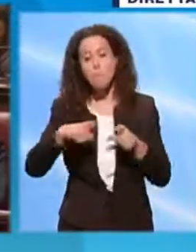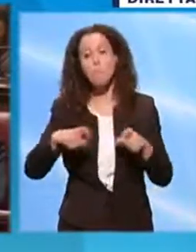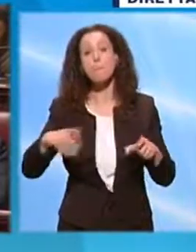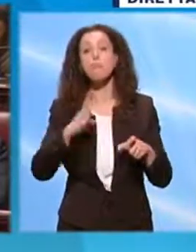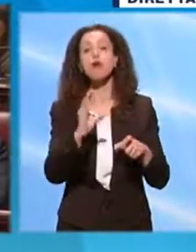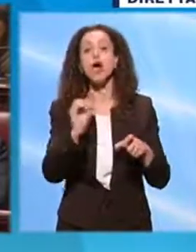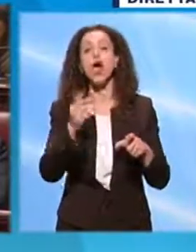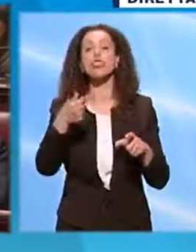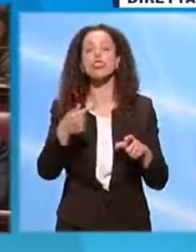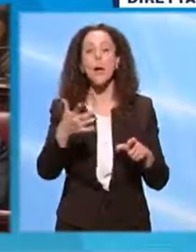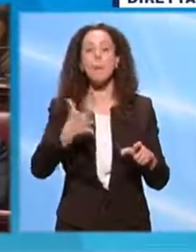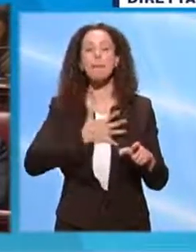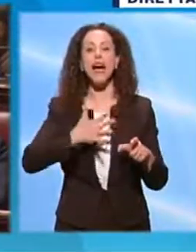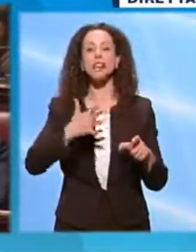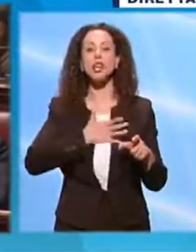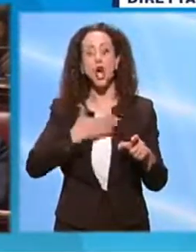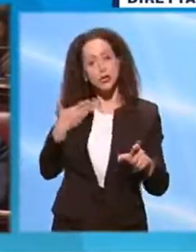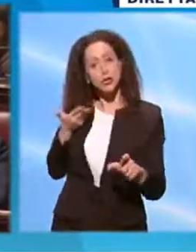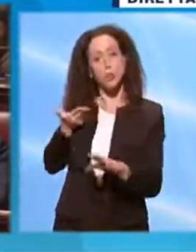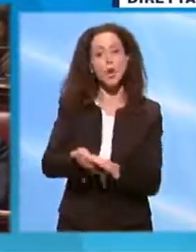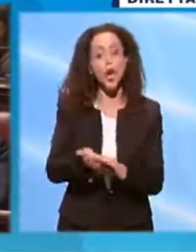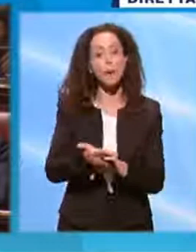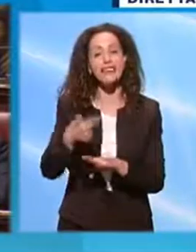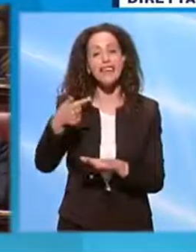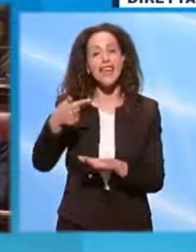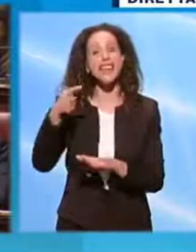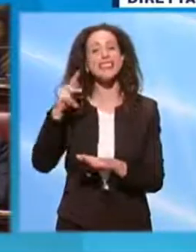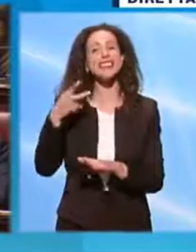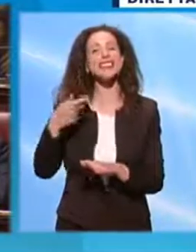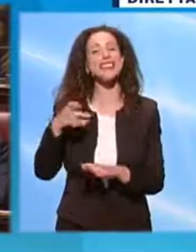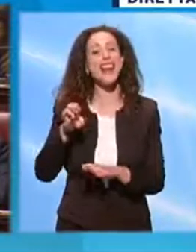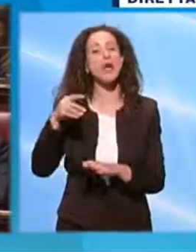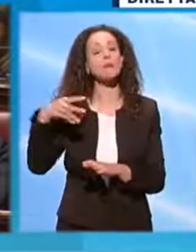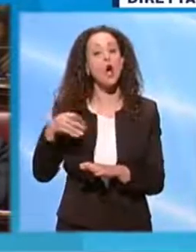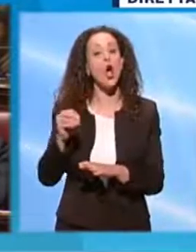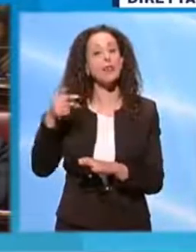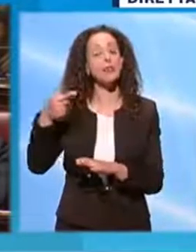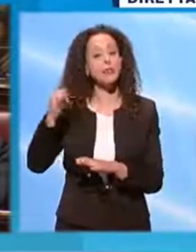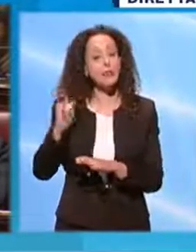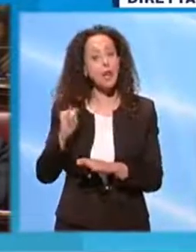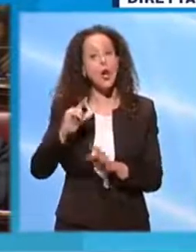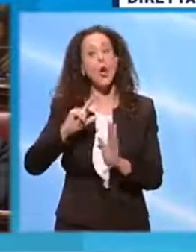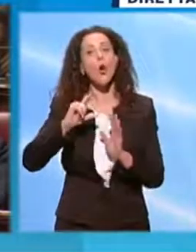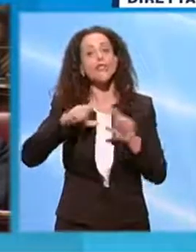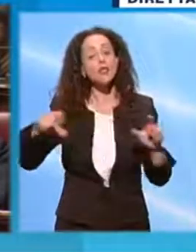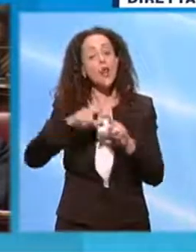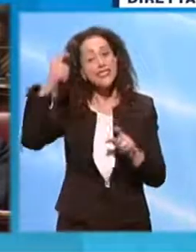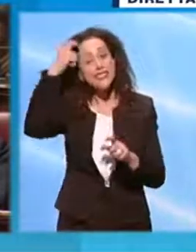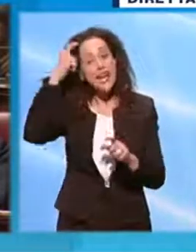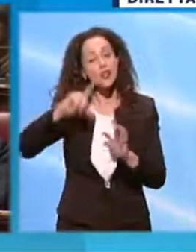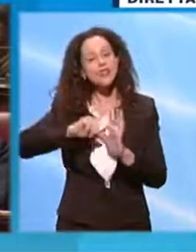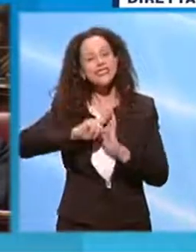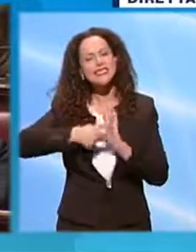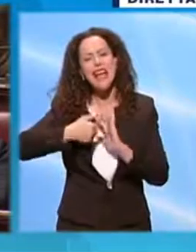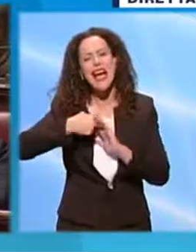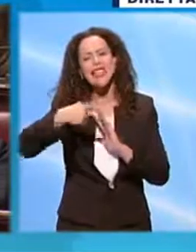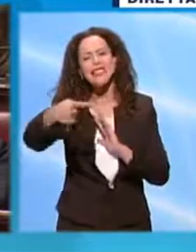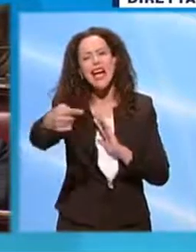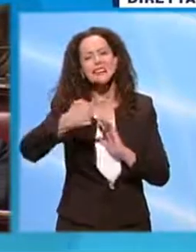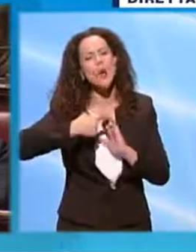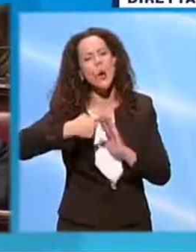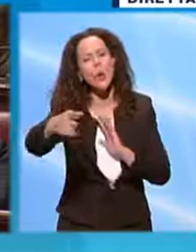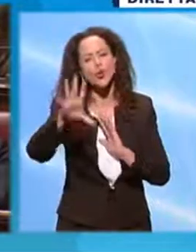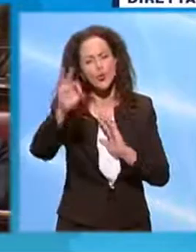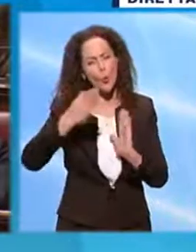patriottici proposti da Giulio Tremonti, cioè bot titoli di Stato a lunghissima scadenza, almeno cinquantennale,